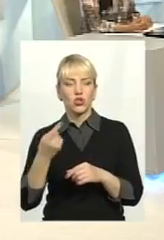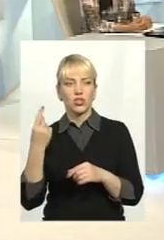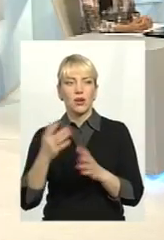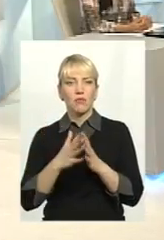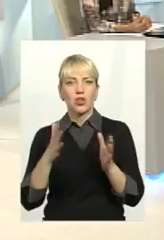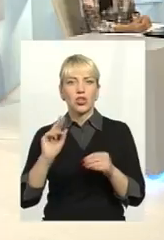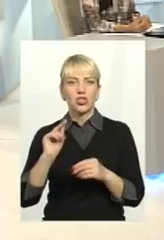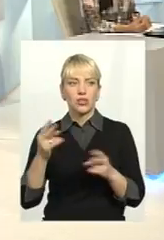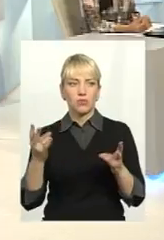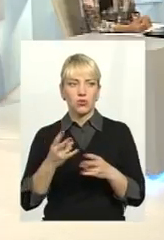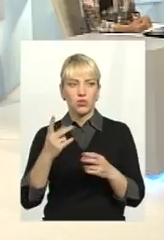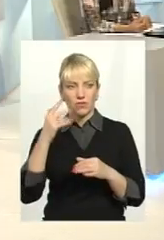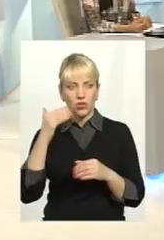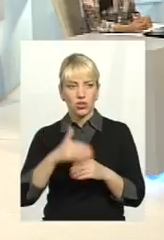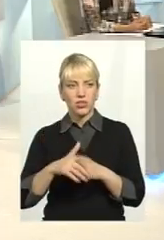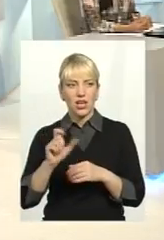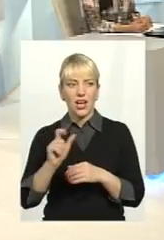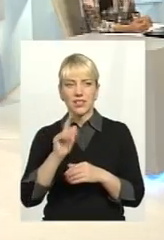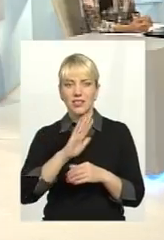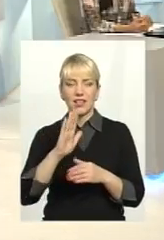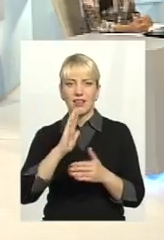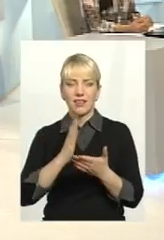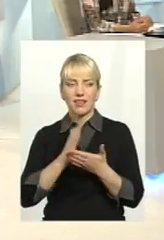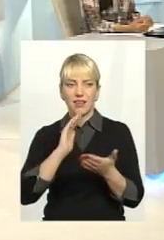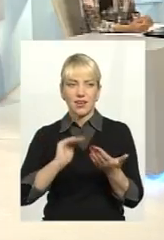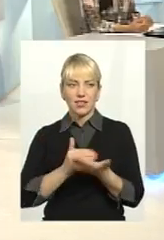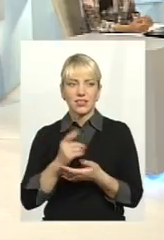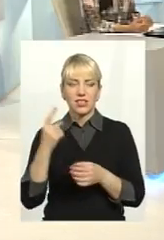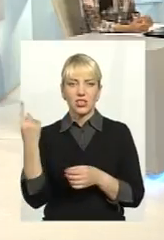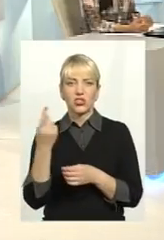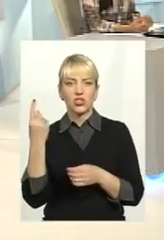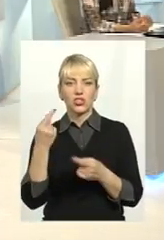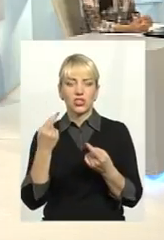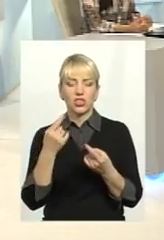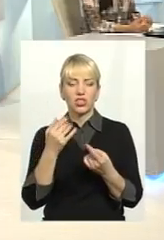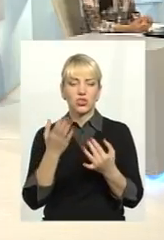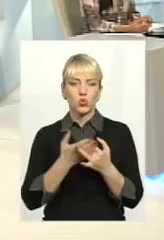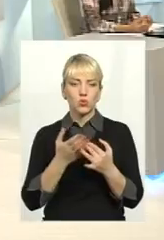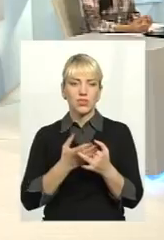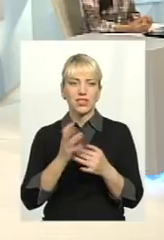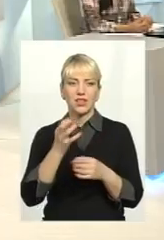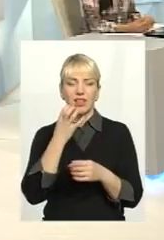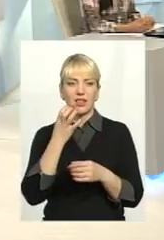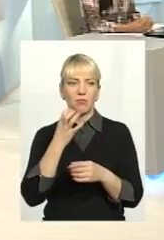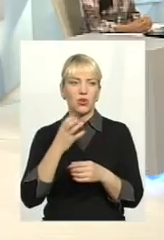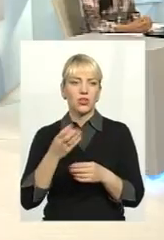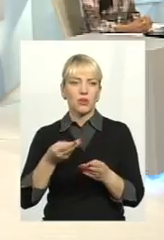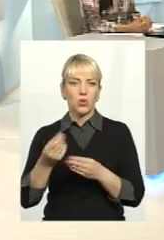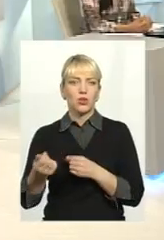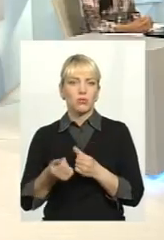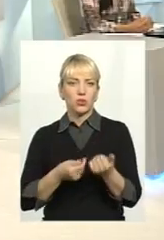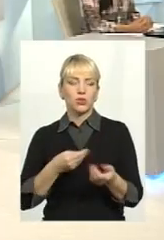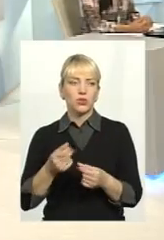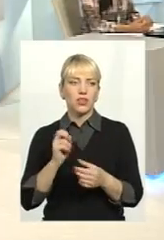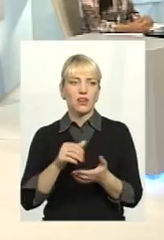треба. Ви розумієте? Газ неякісний і щотчик считає і субсидія, і теплотиш, плотиш, і плотиш. Як